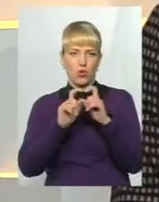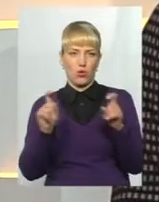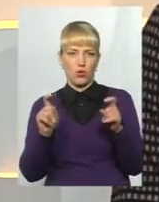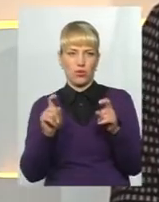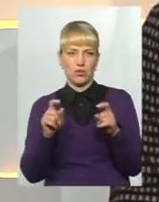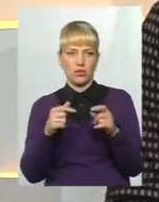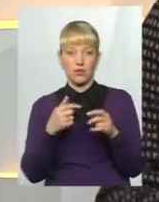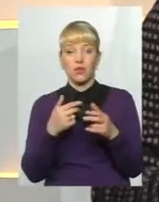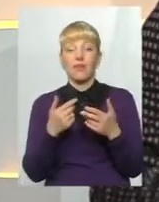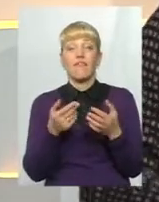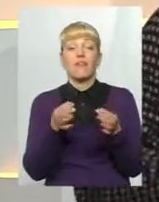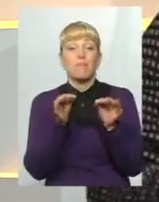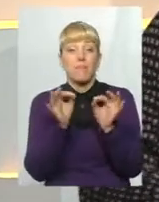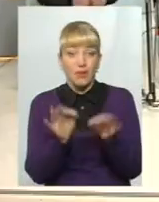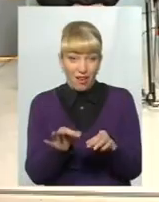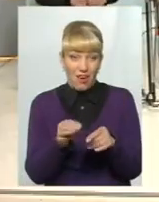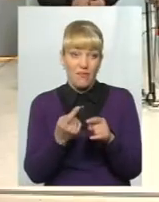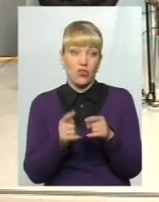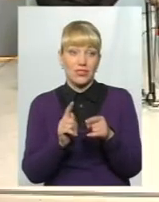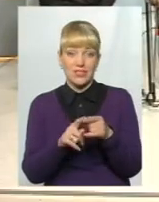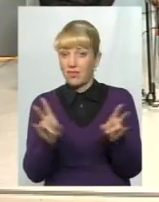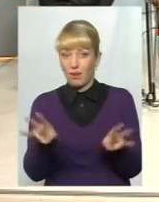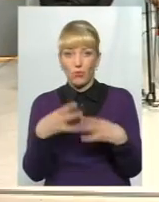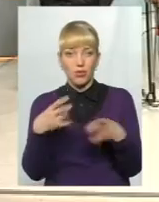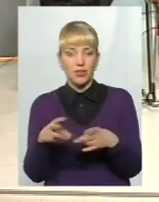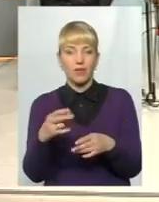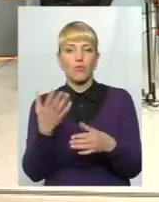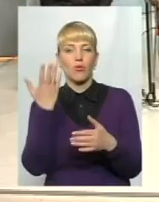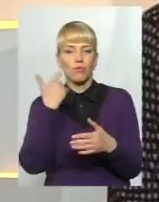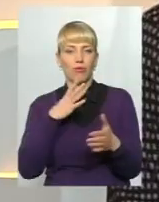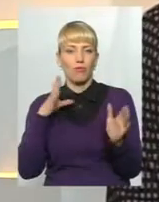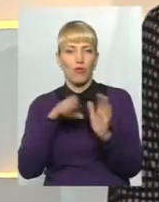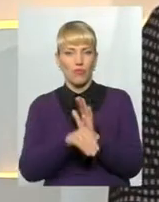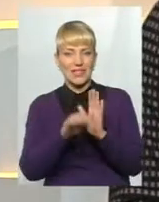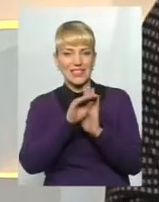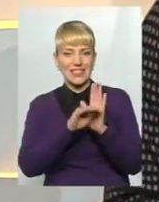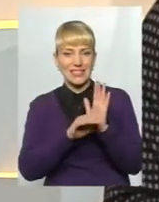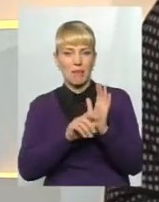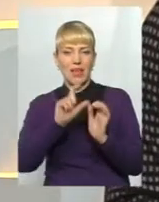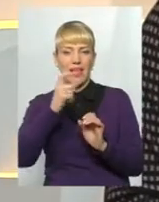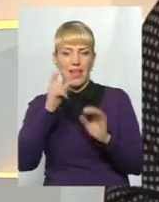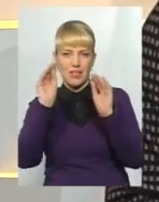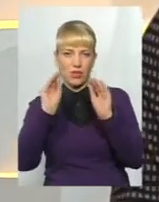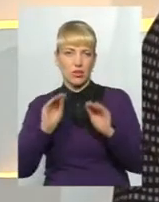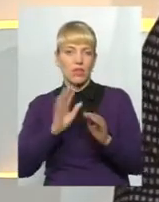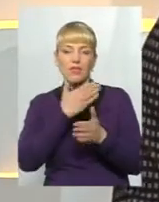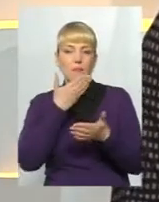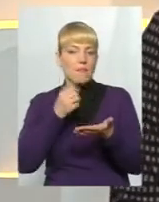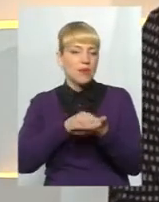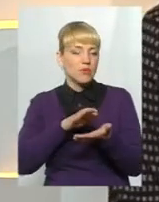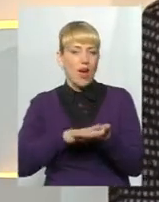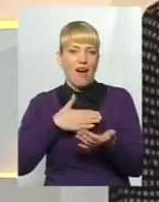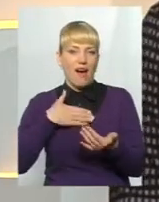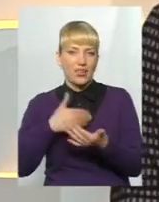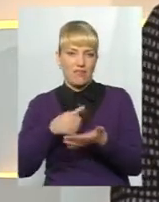дорученням... Не потрібні, оскільки, коли впроваджувалася система, є декларування, не передбачалось активної